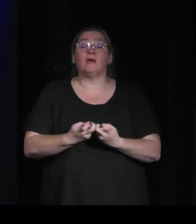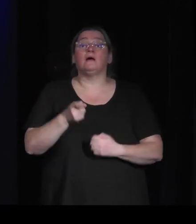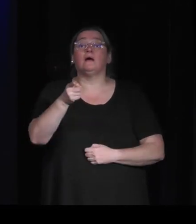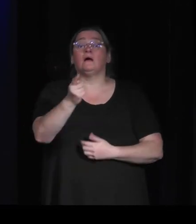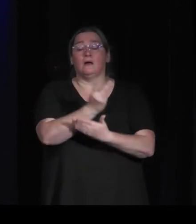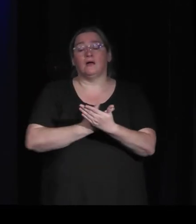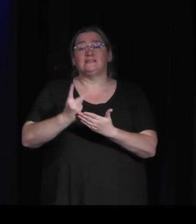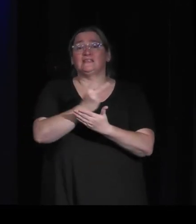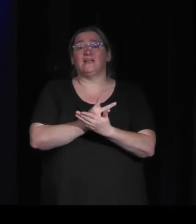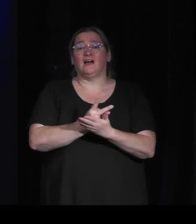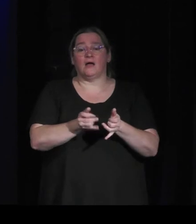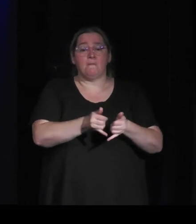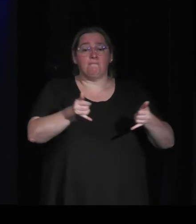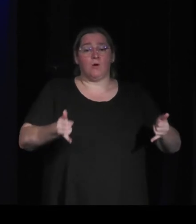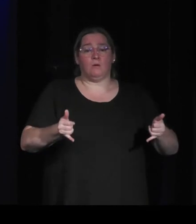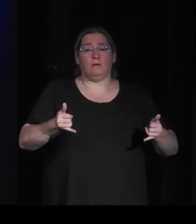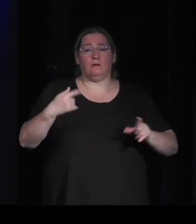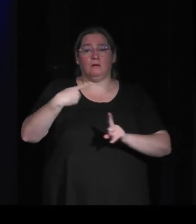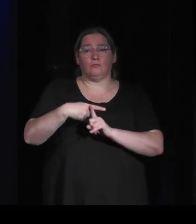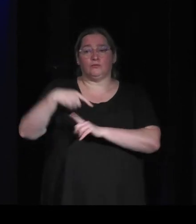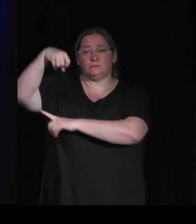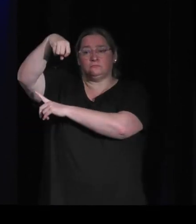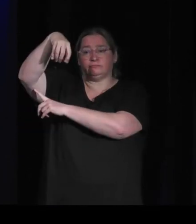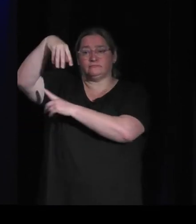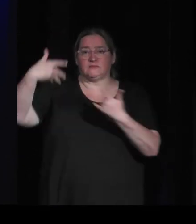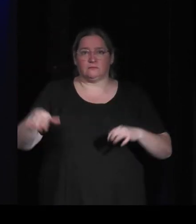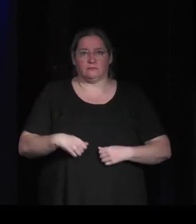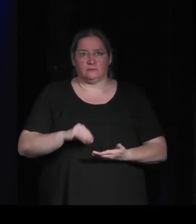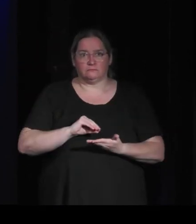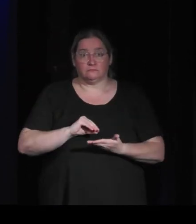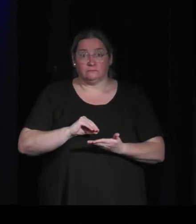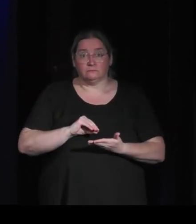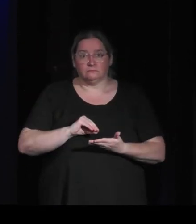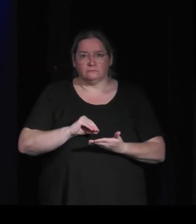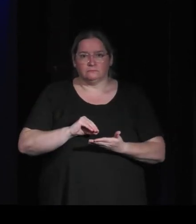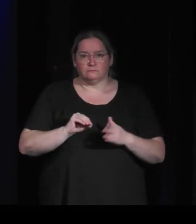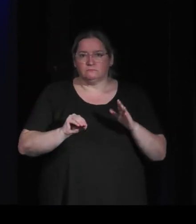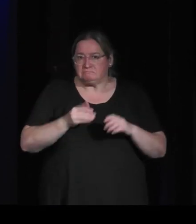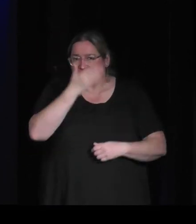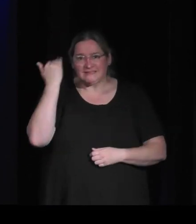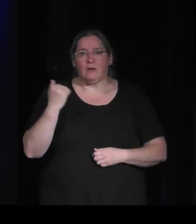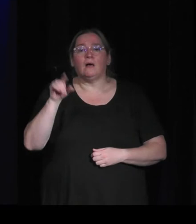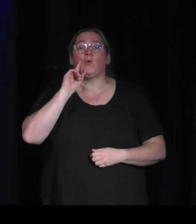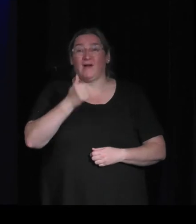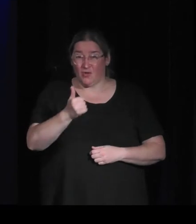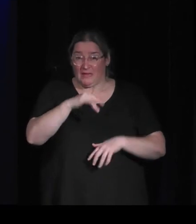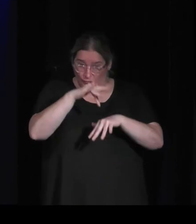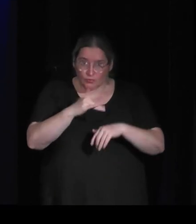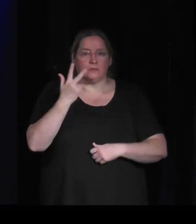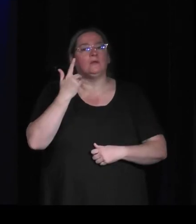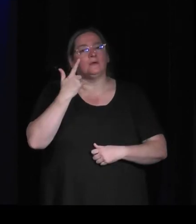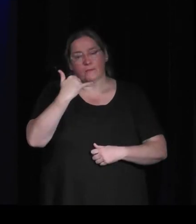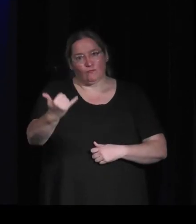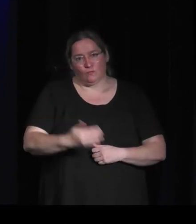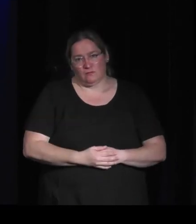et un lampadaire d'imagination et ils ne savent pas faire. Généralement, 95% ne savent pas faire. Pourquoi ? Parce qu'ils n'ont pas observé. Et moi,